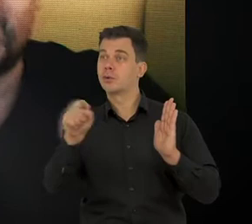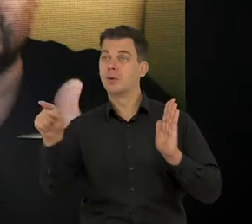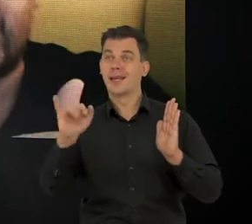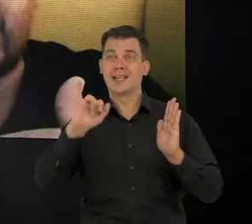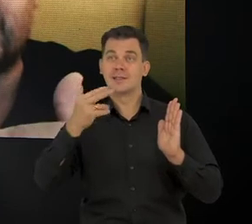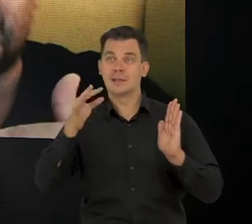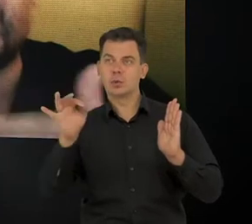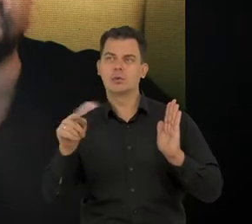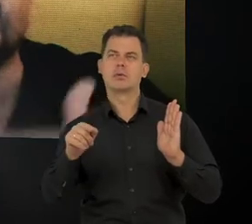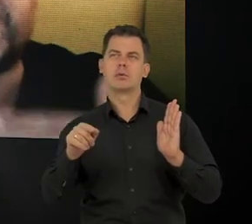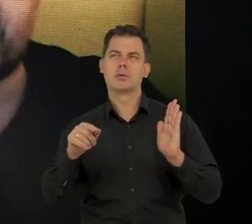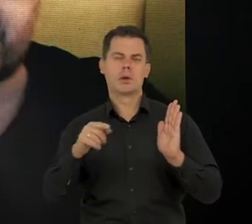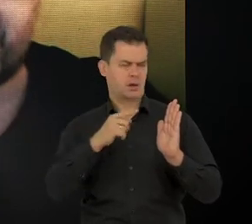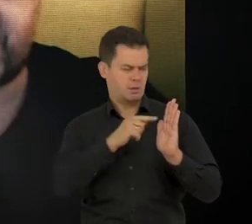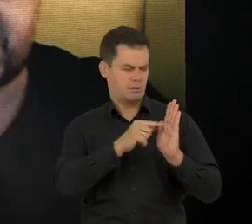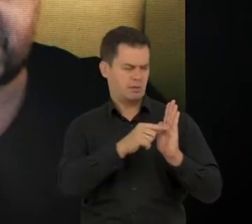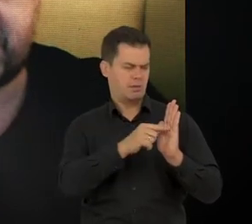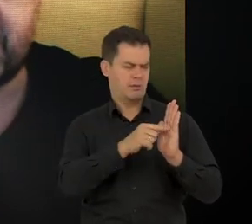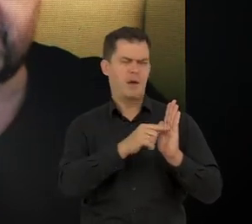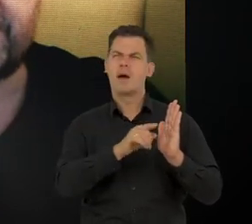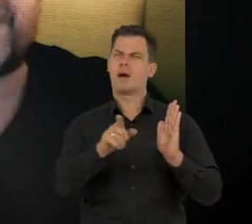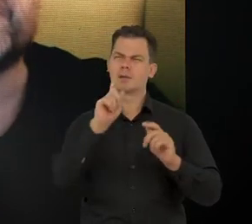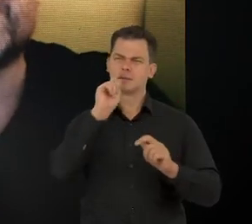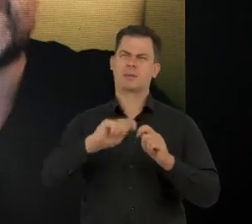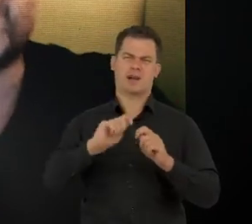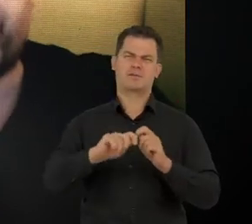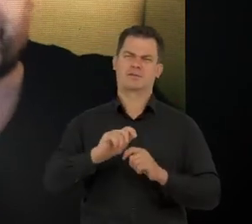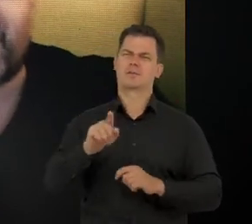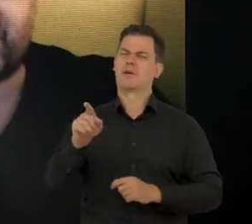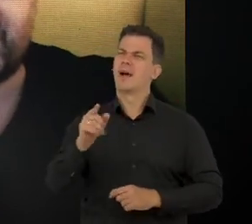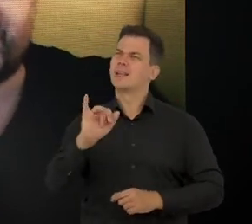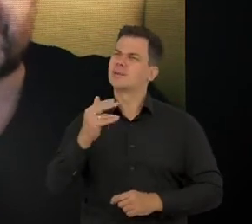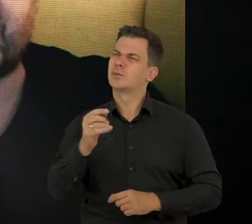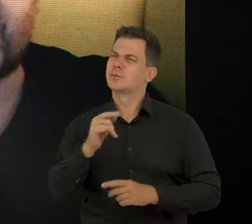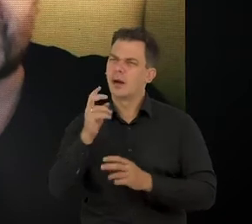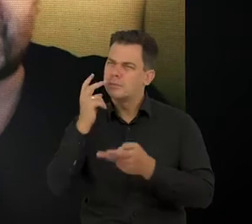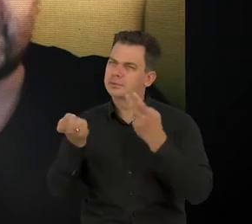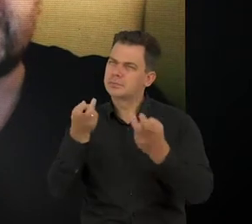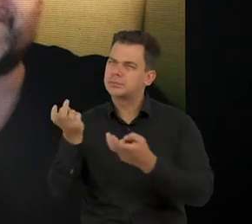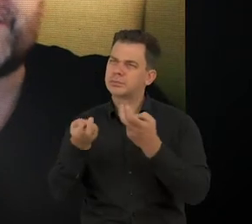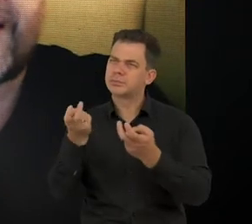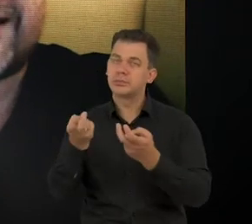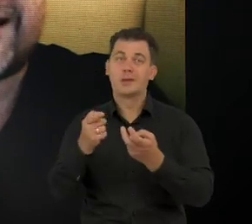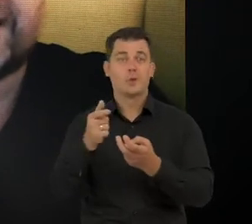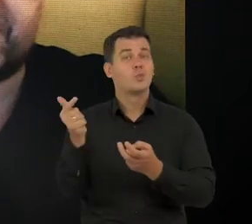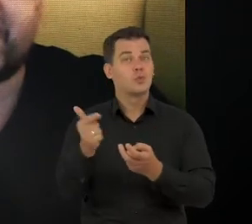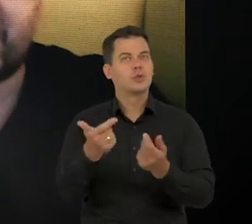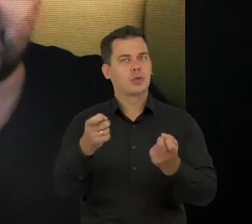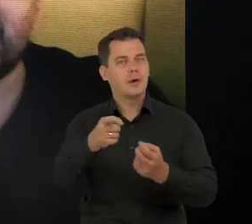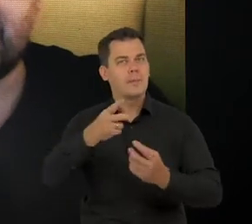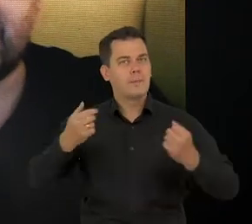strona, która jest fałszywą stroną jakiejś gazety. Więc wystarczy trochę bardziej pogrzebać, czyli mieć jakikolwiek wysiłek